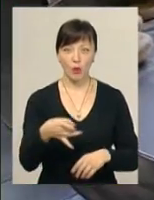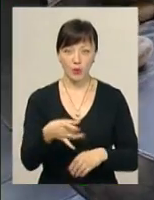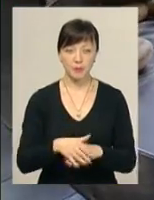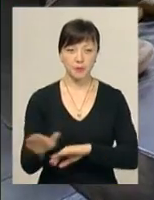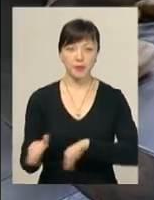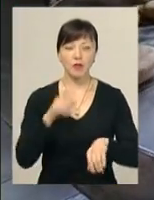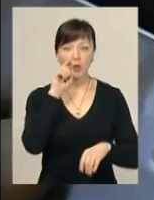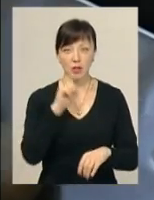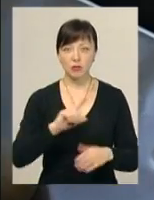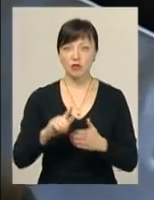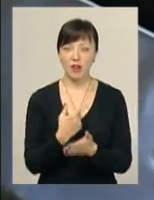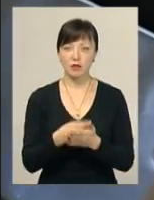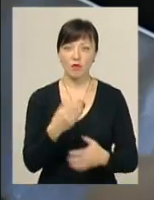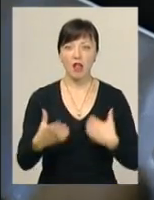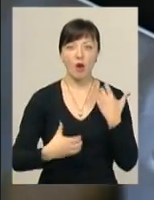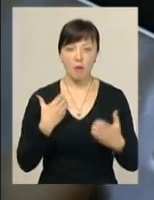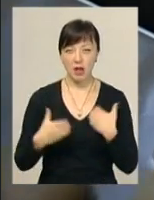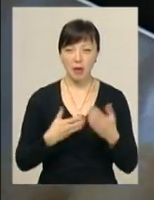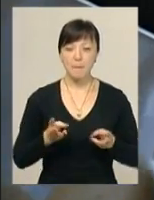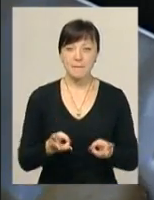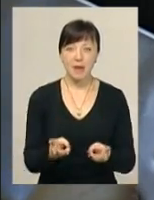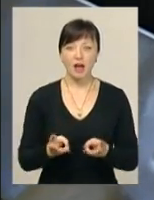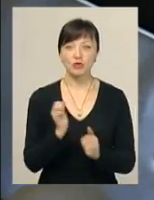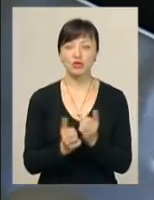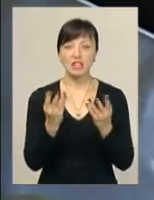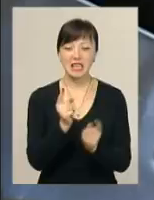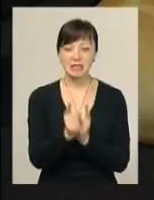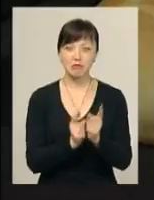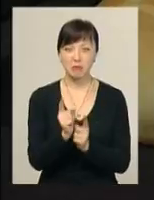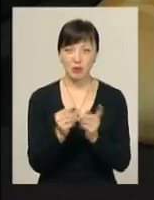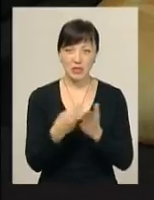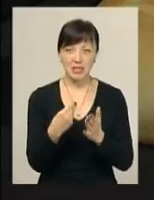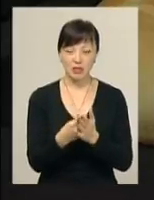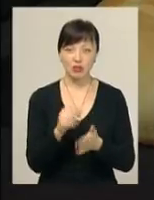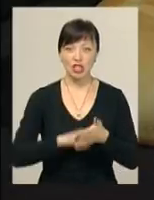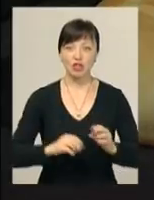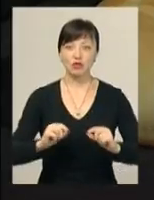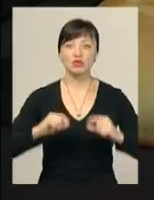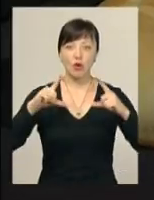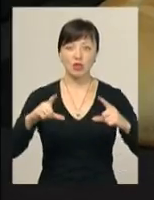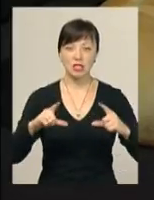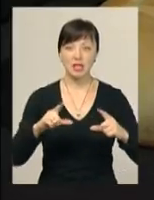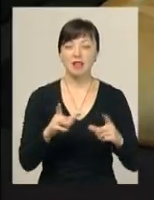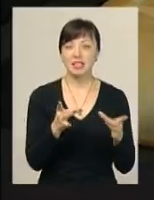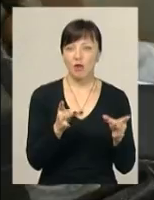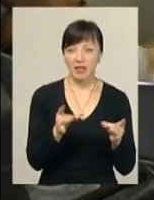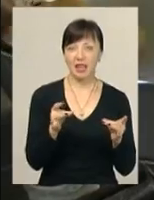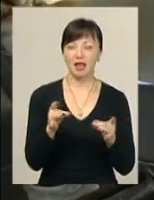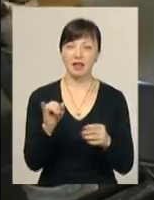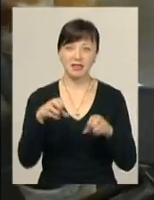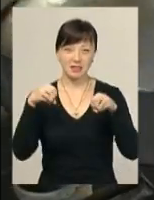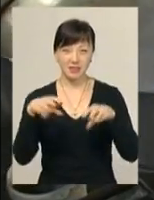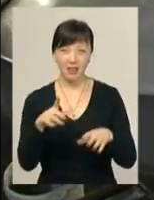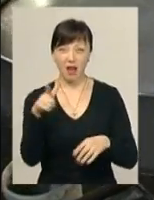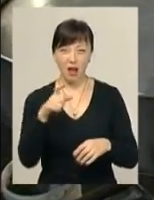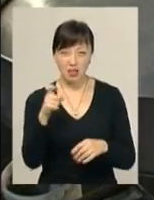В Україні чергова цінувала хоманка. Пекарі ледь не щодня змінюють цінники. Через здорожчання тарифів та сировини лише за останній тиждень